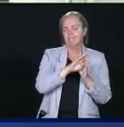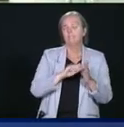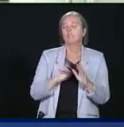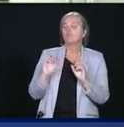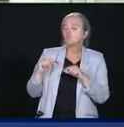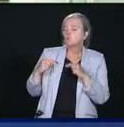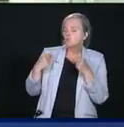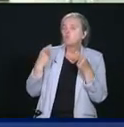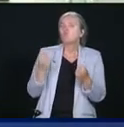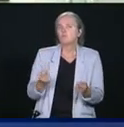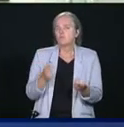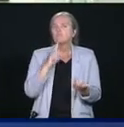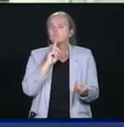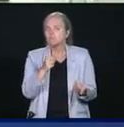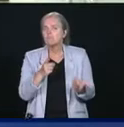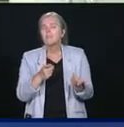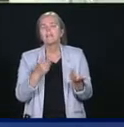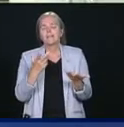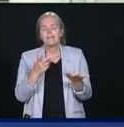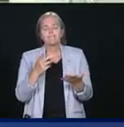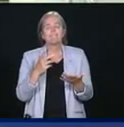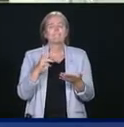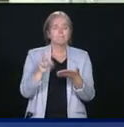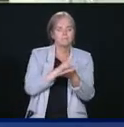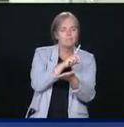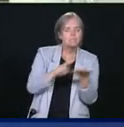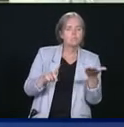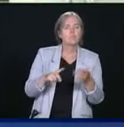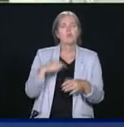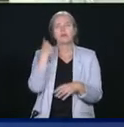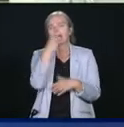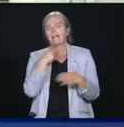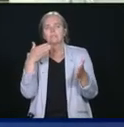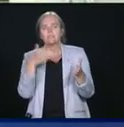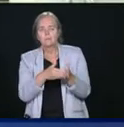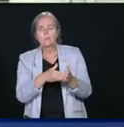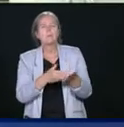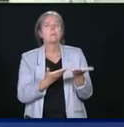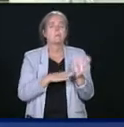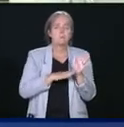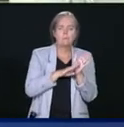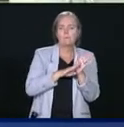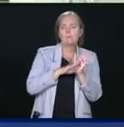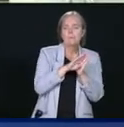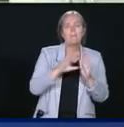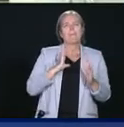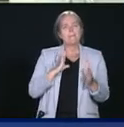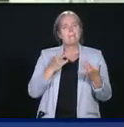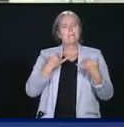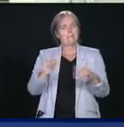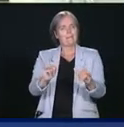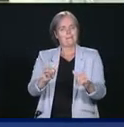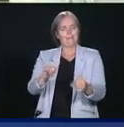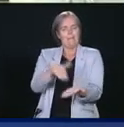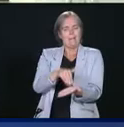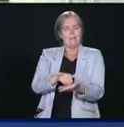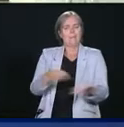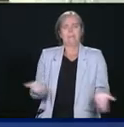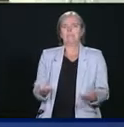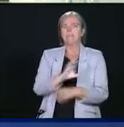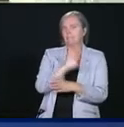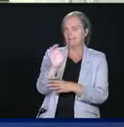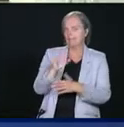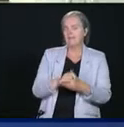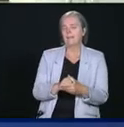la discrimination, le racisme encore existe dans le Le anti-facier, la systémique, l'inconscient de'inconscient,